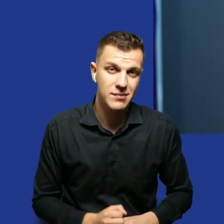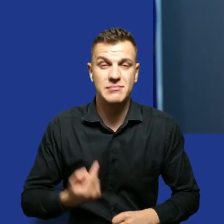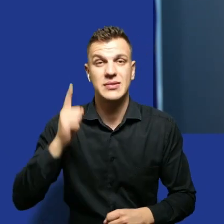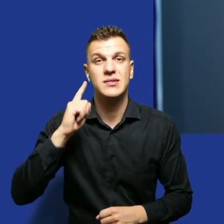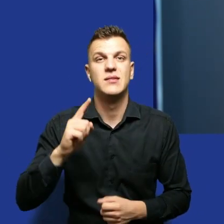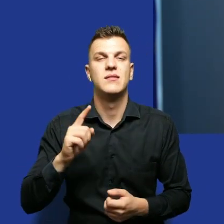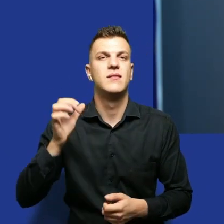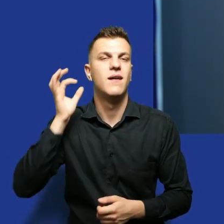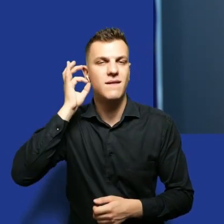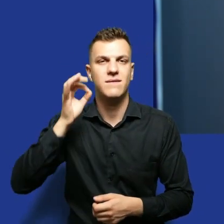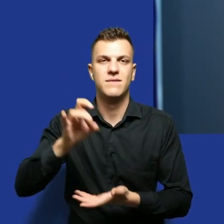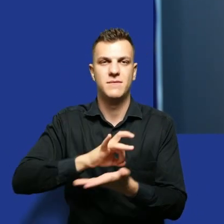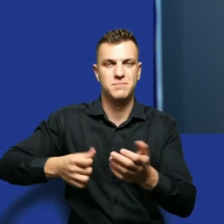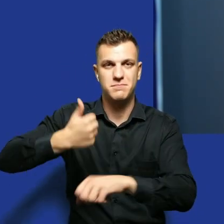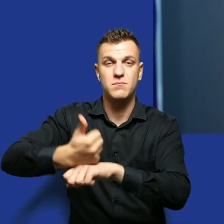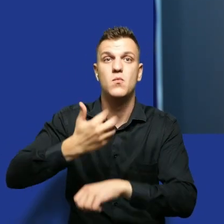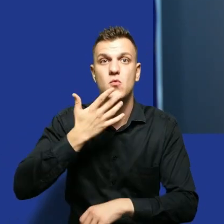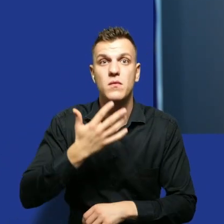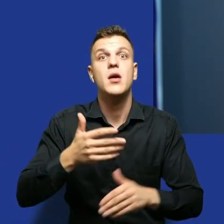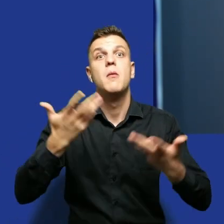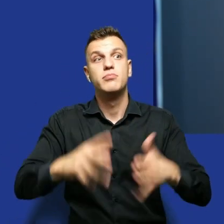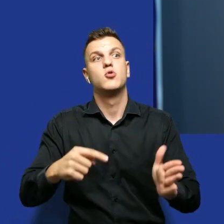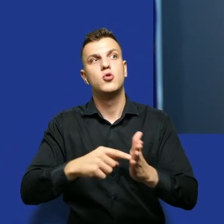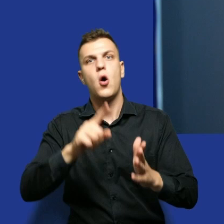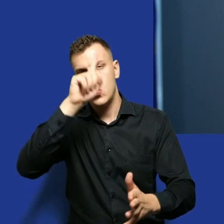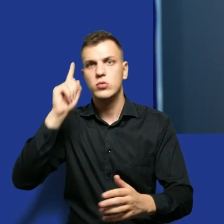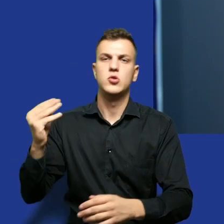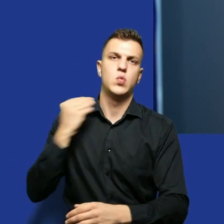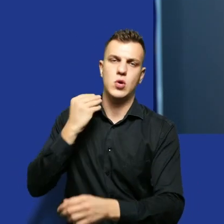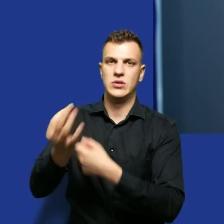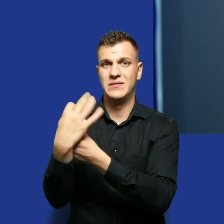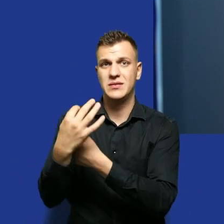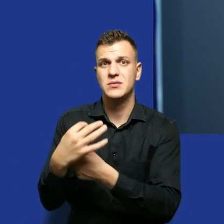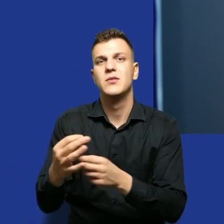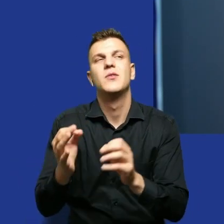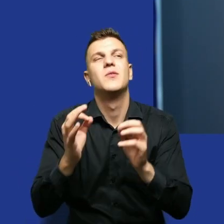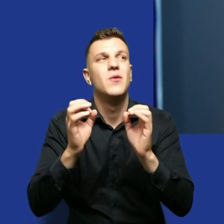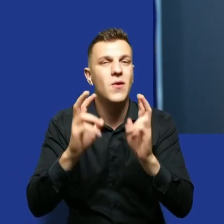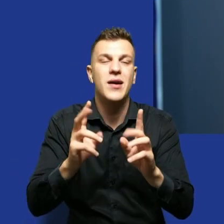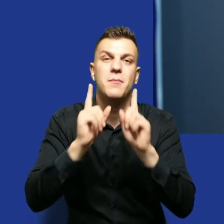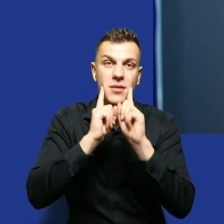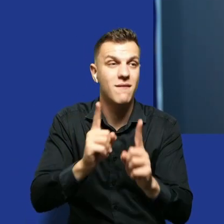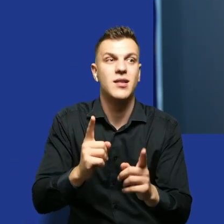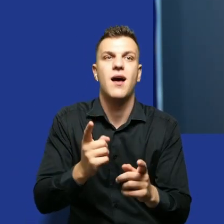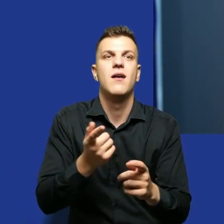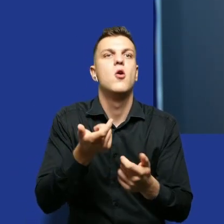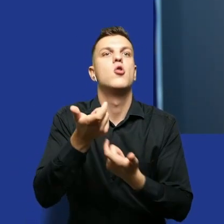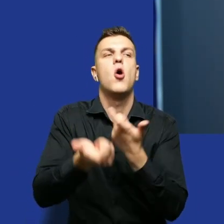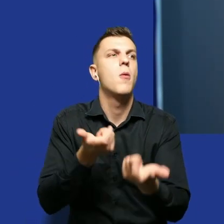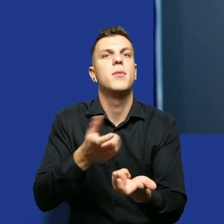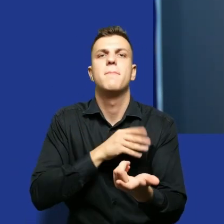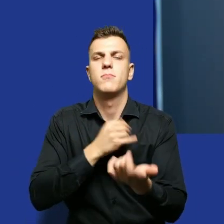że to może być narzędzie walki, jasne. Różne, w sensie narzędzia są różne, można je wykorzystywać. Natomiast tu jest